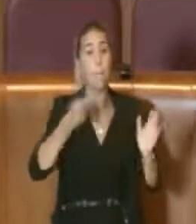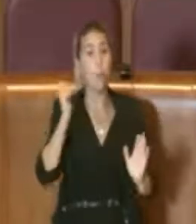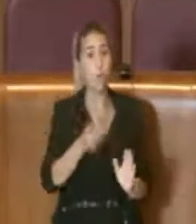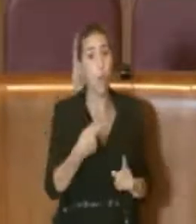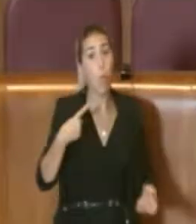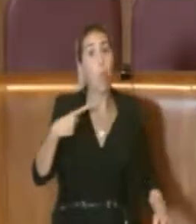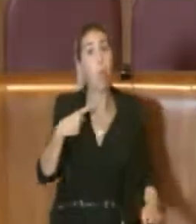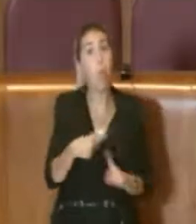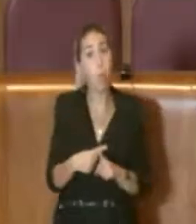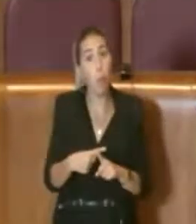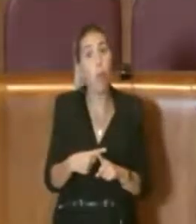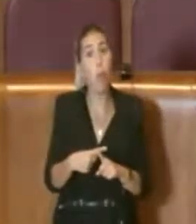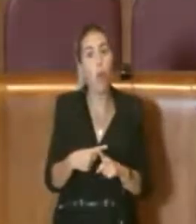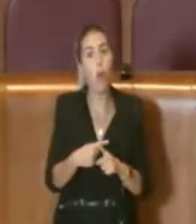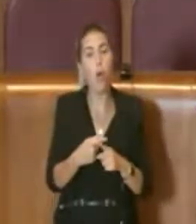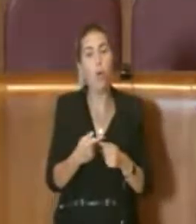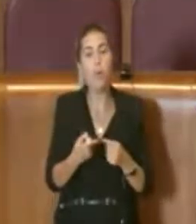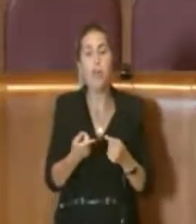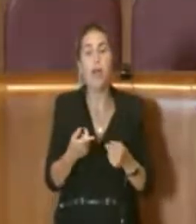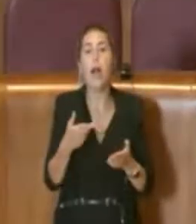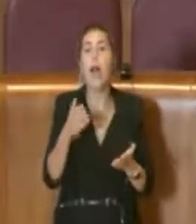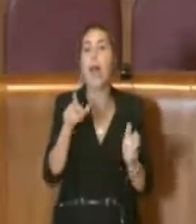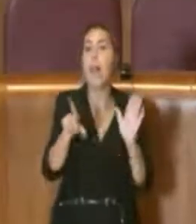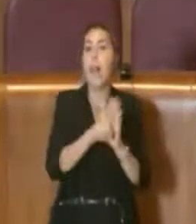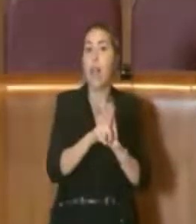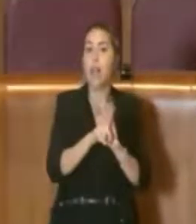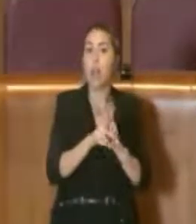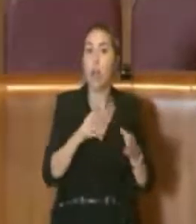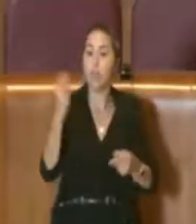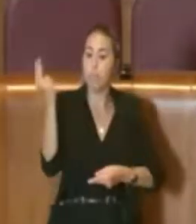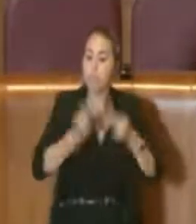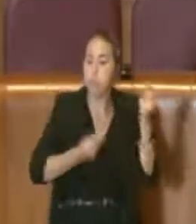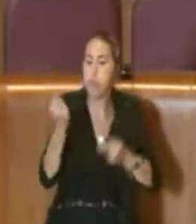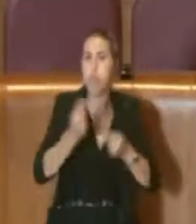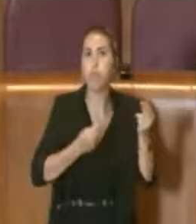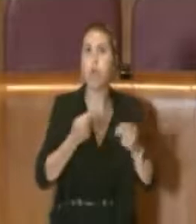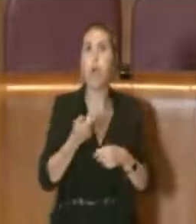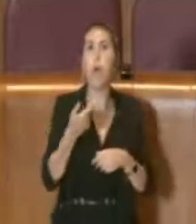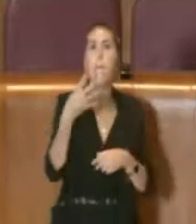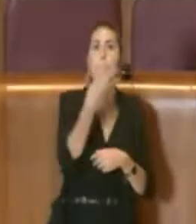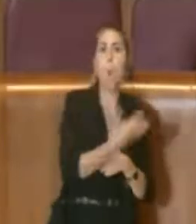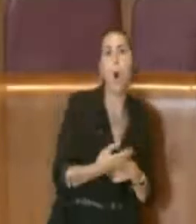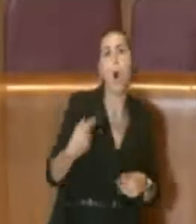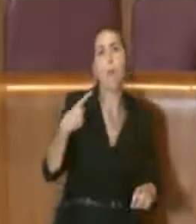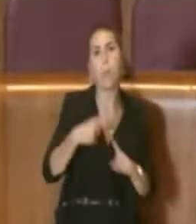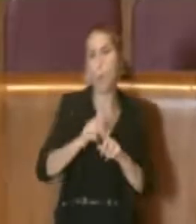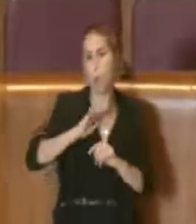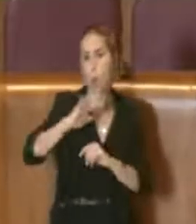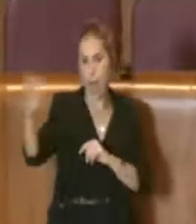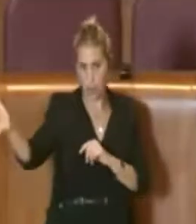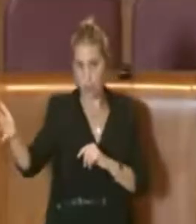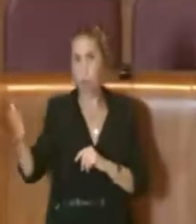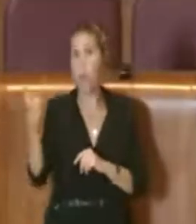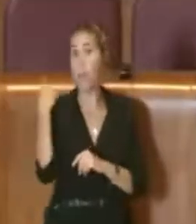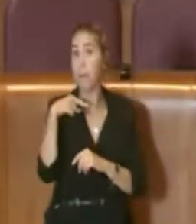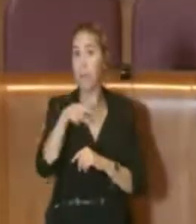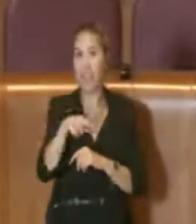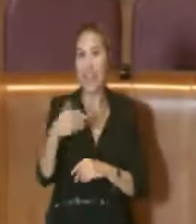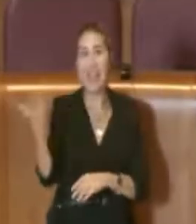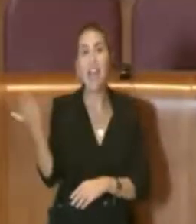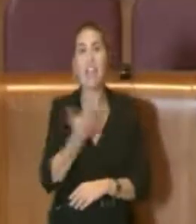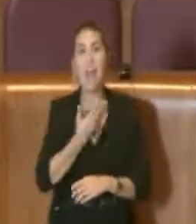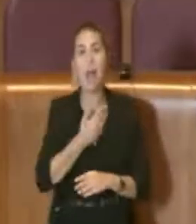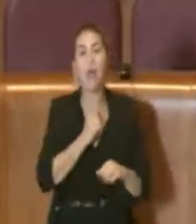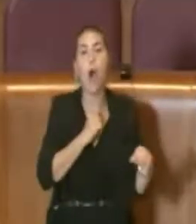attraverso l'applicazione, giustamente, il calcolo di interessi legali, moratori e quant'altro. Quindi questo è soltanto un danno per l'amministrazione